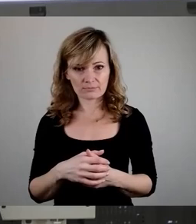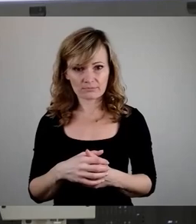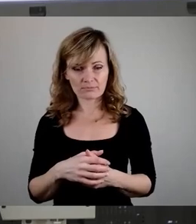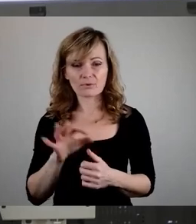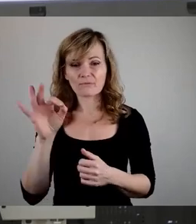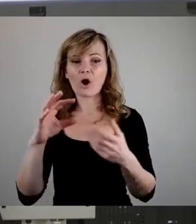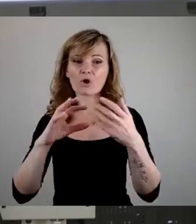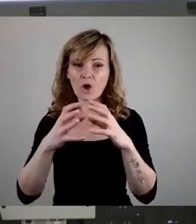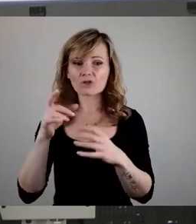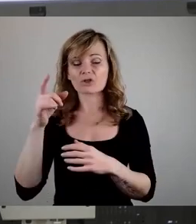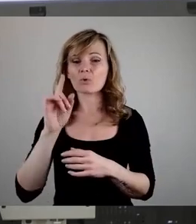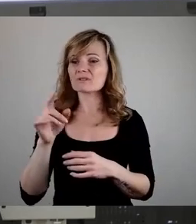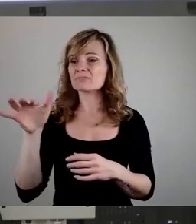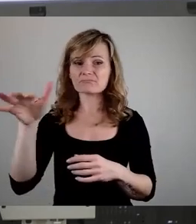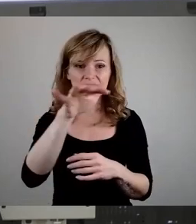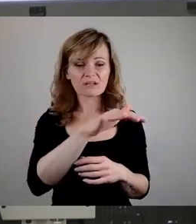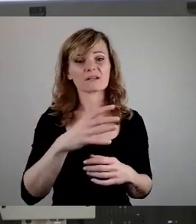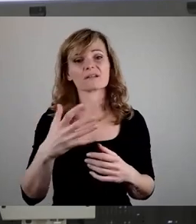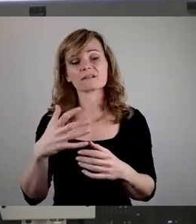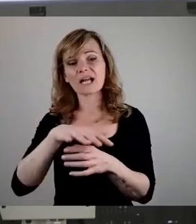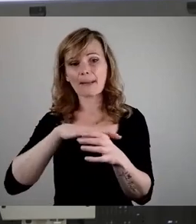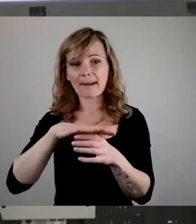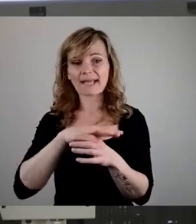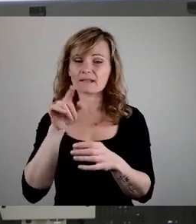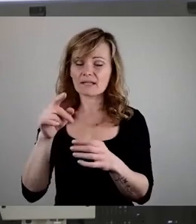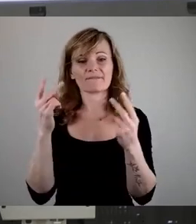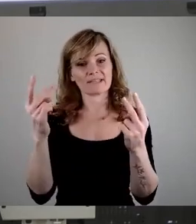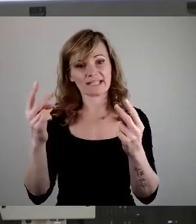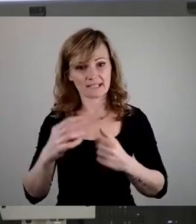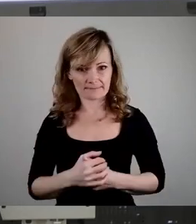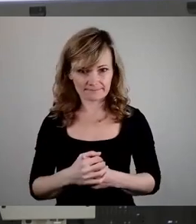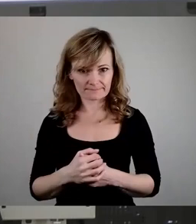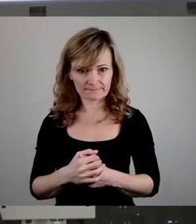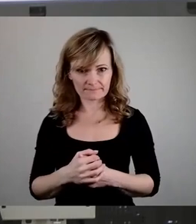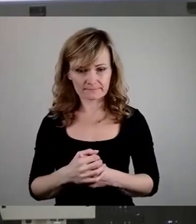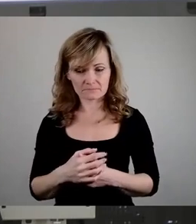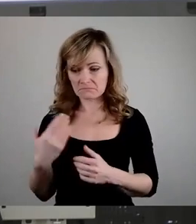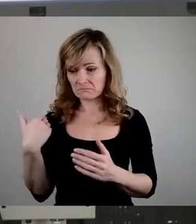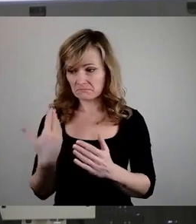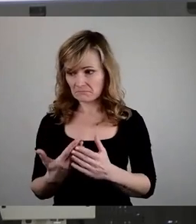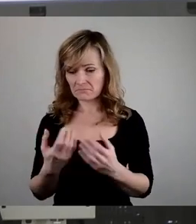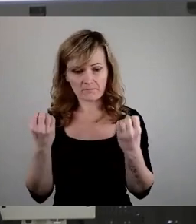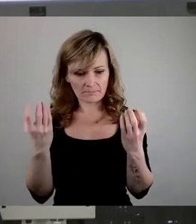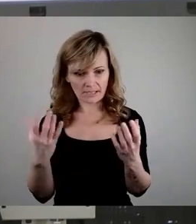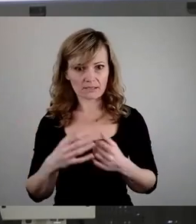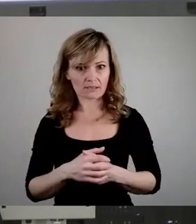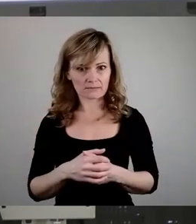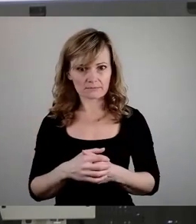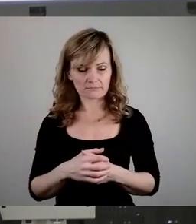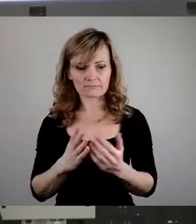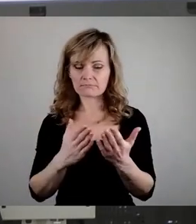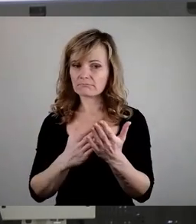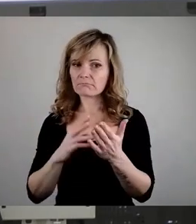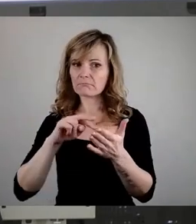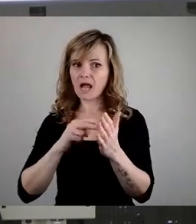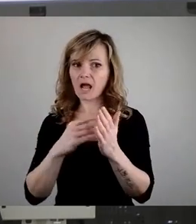und die umliegenden Gemeinden sehr wichtig ist. Was ist passiert jetzt, nachdem, die Pläne bekannt wurden? Unter der